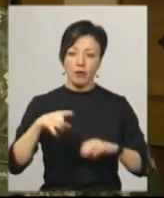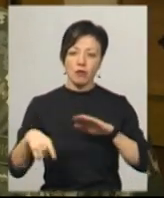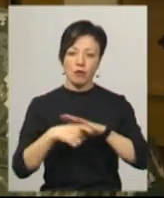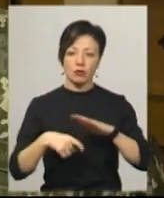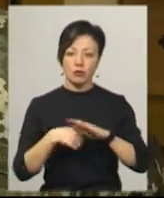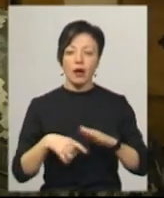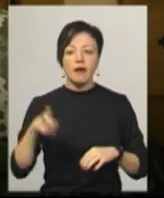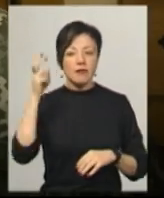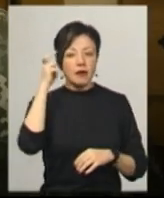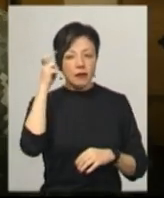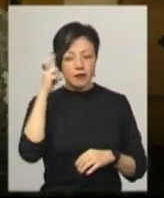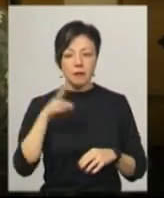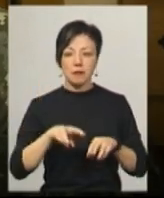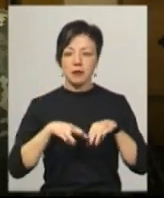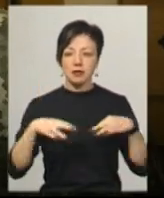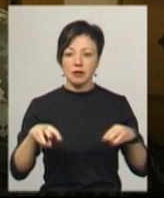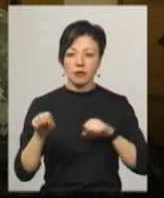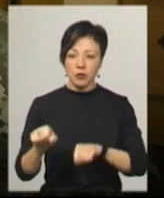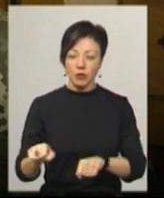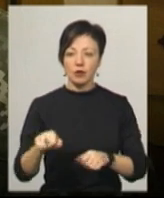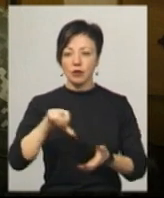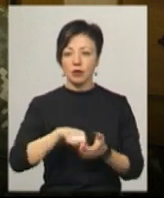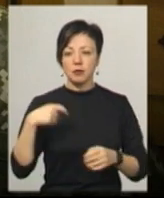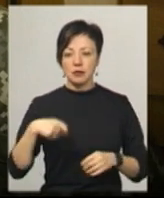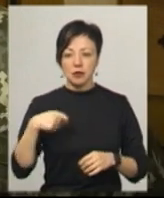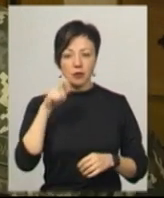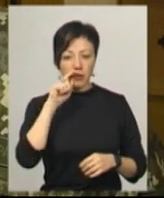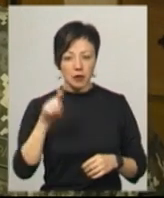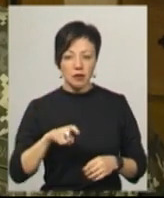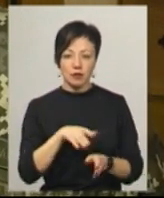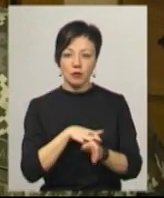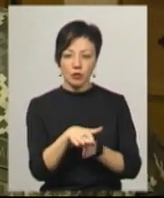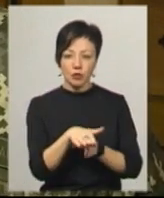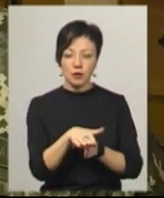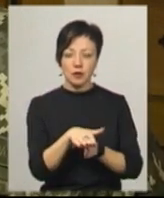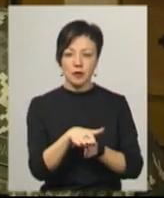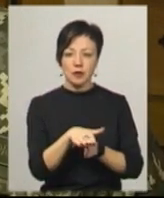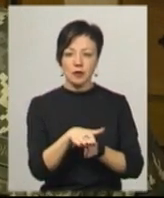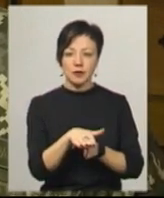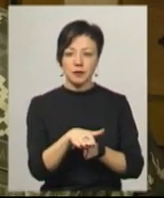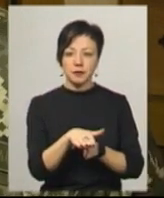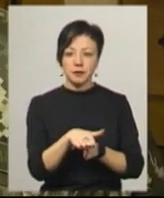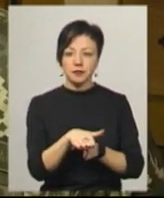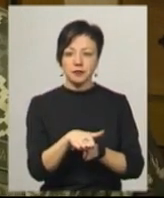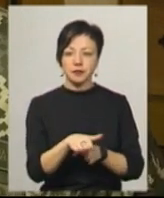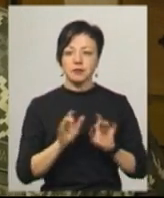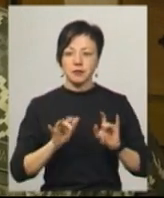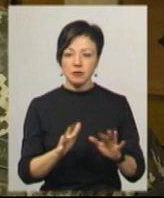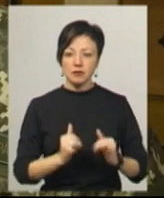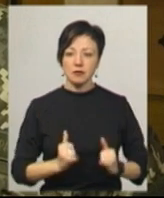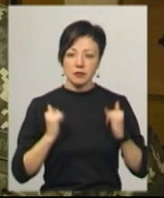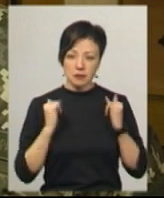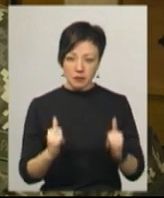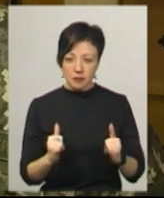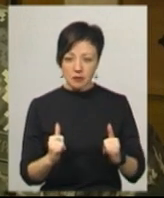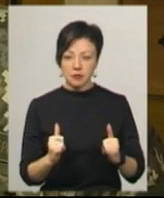Міністерстві оборони, за участю і міністра оборони, і президента України відбулися заходи вшанування